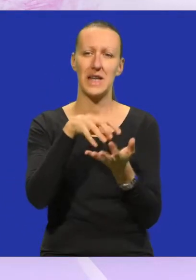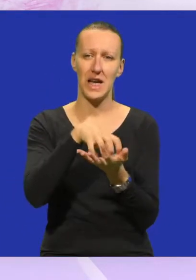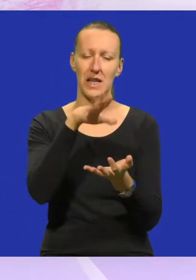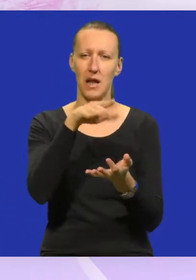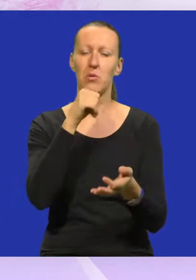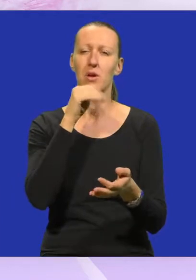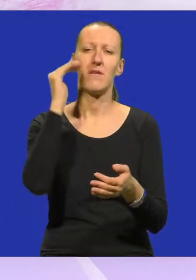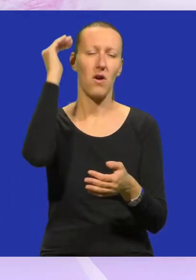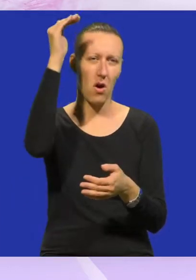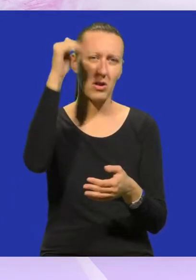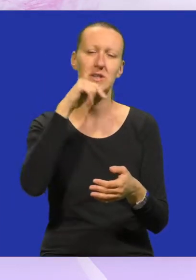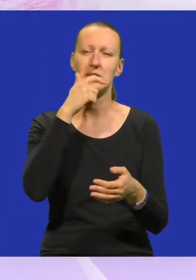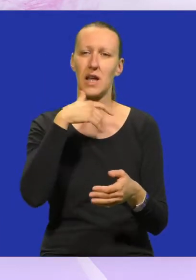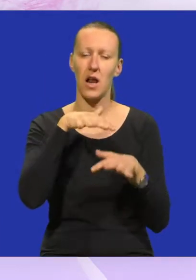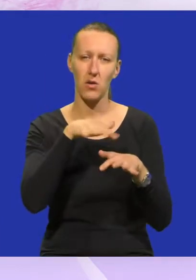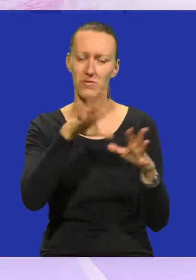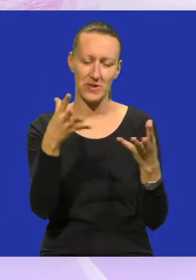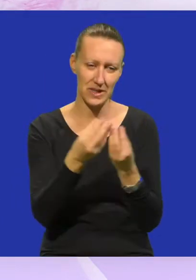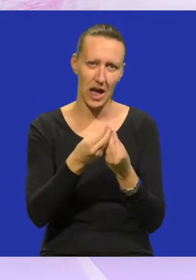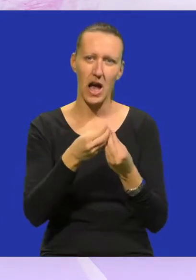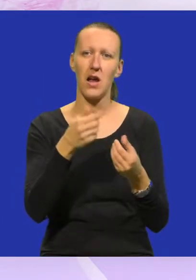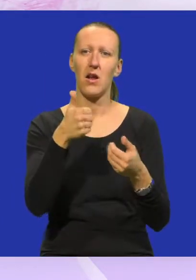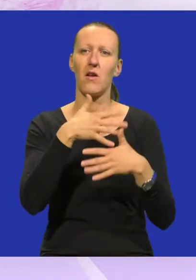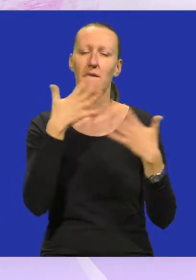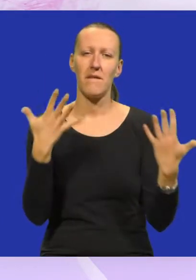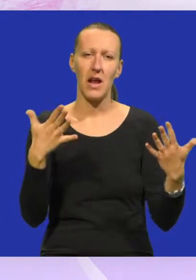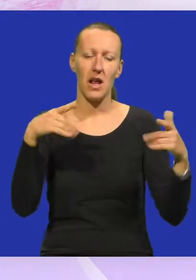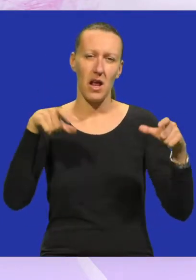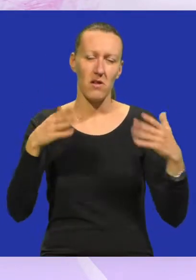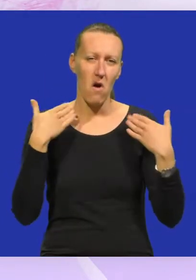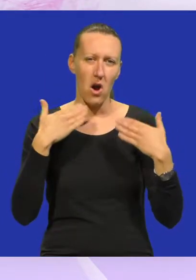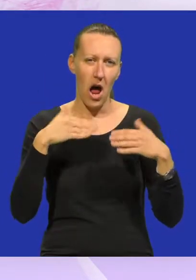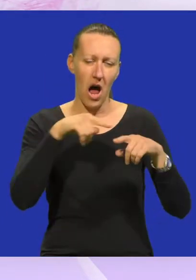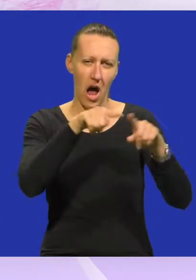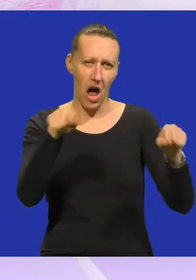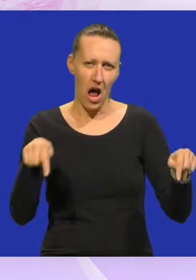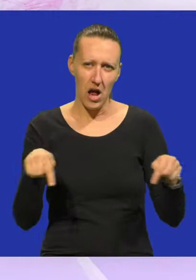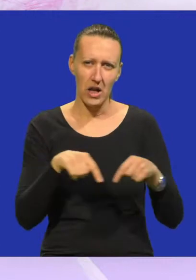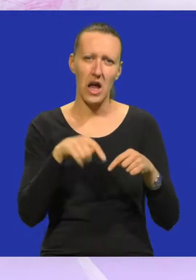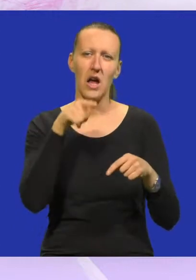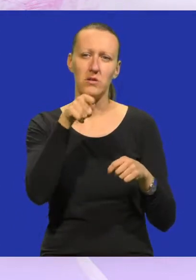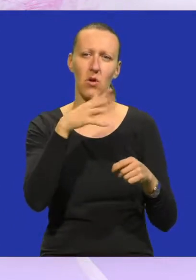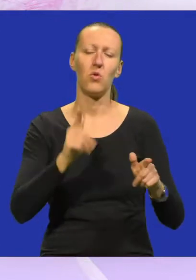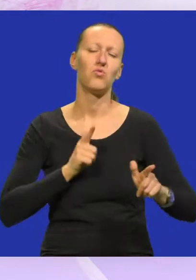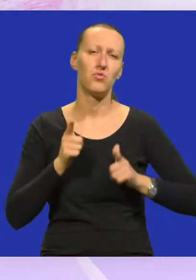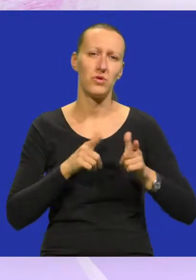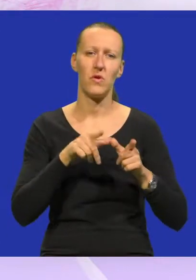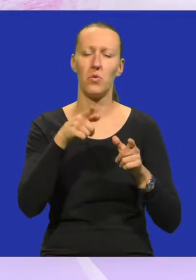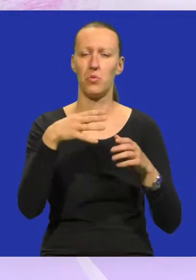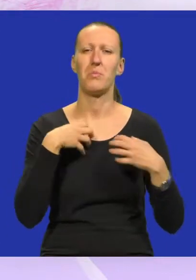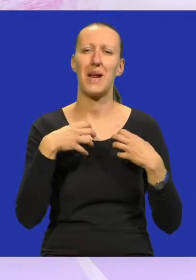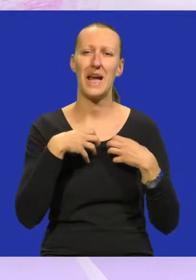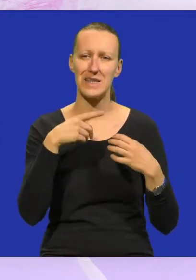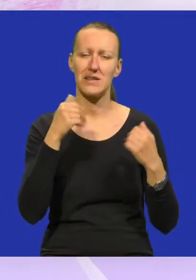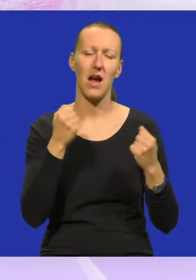Tamo su i odrasli i stariji ljudi, svi zajedno dijeli jednu jako veliku dvoranu i tako da su i oni uživali u predstavi,